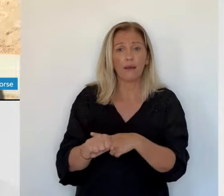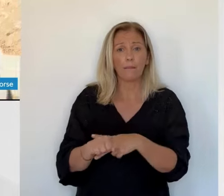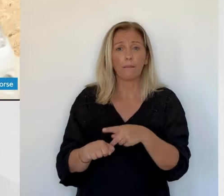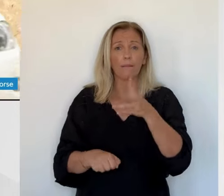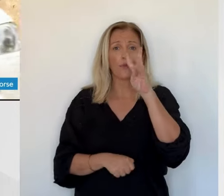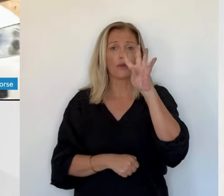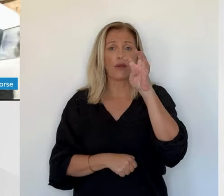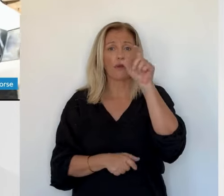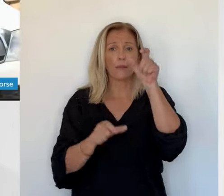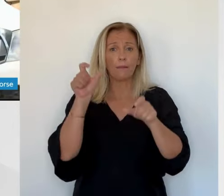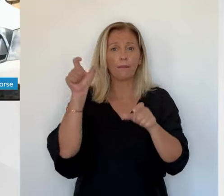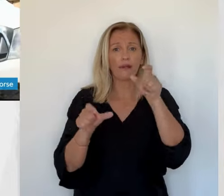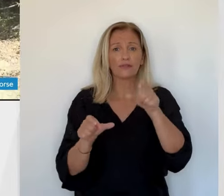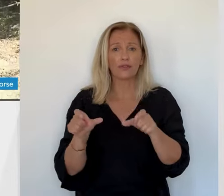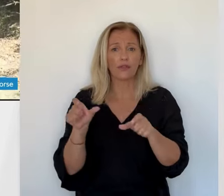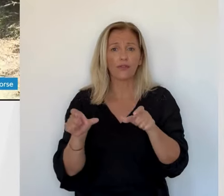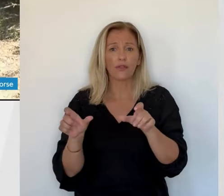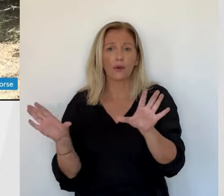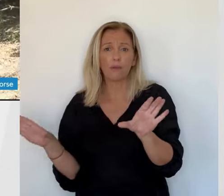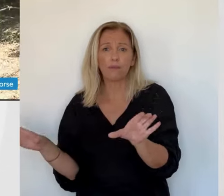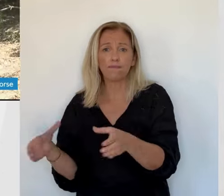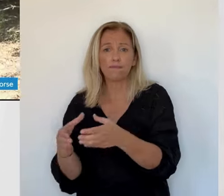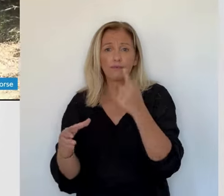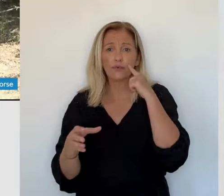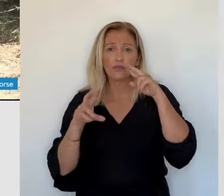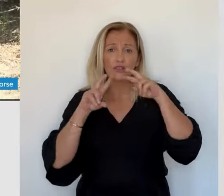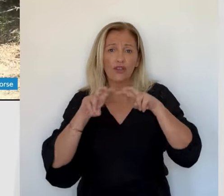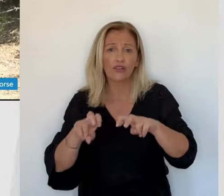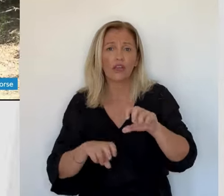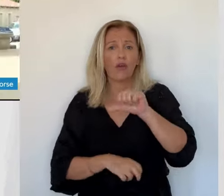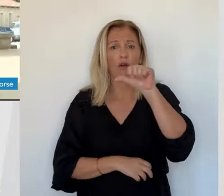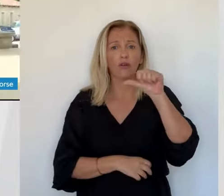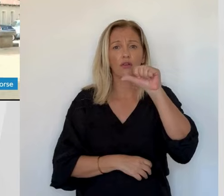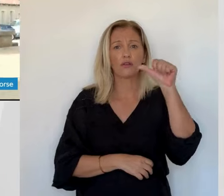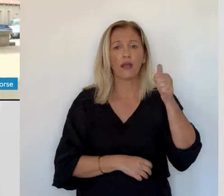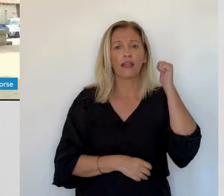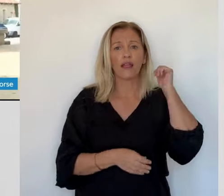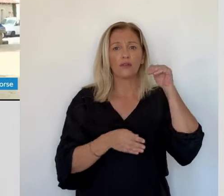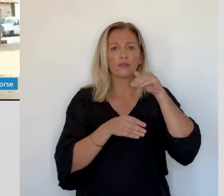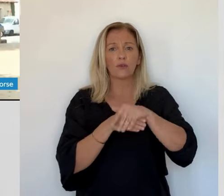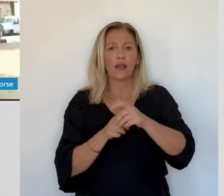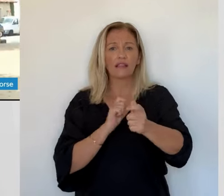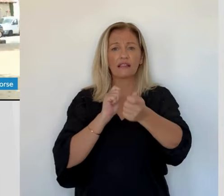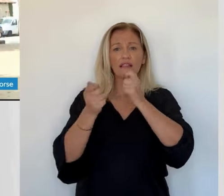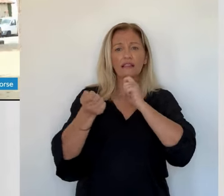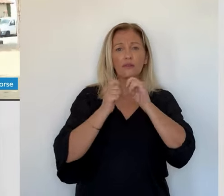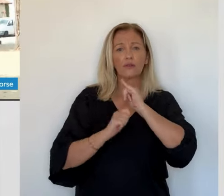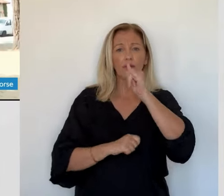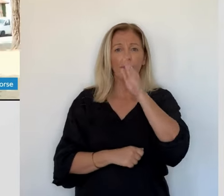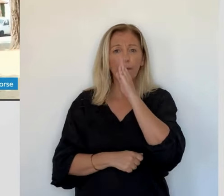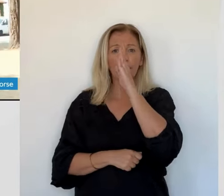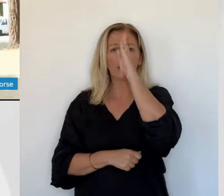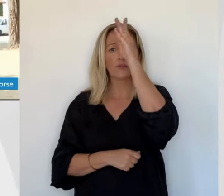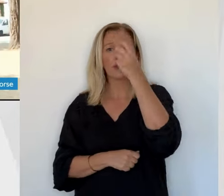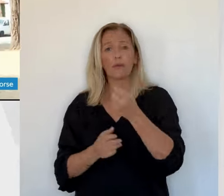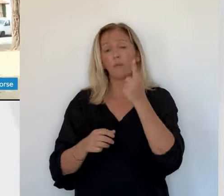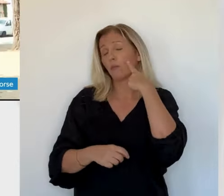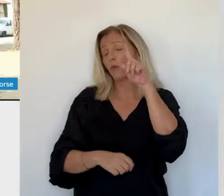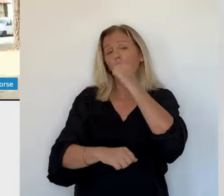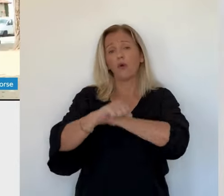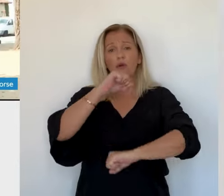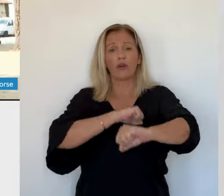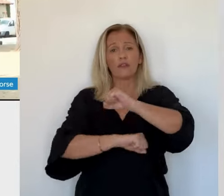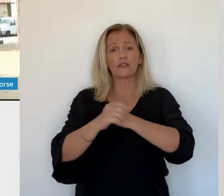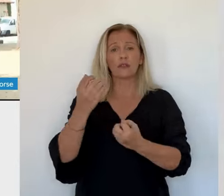40 personnes se sont mobilisées pour mailler le terrain. On a organisé une nouvelle battue. Nous avons